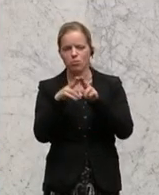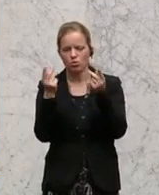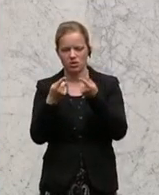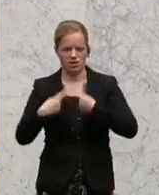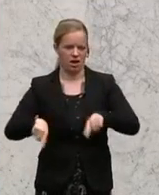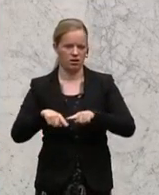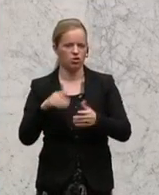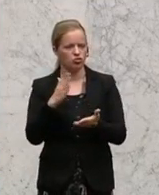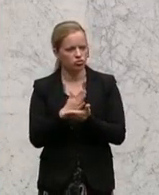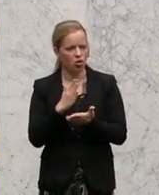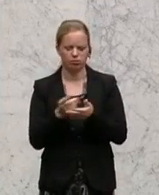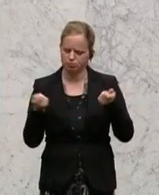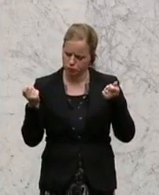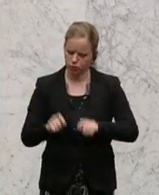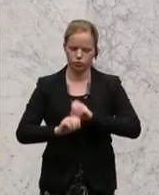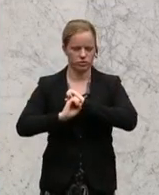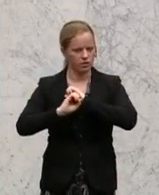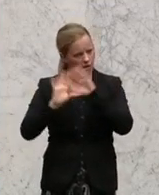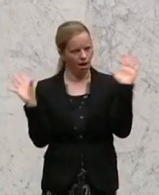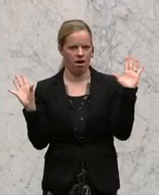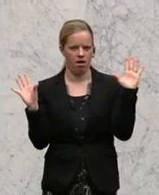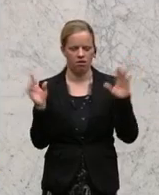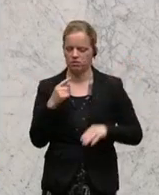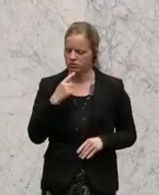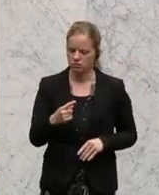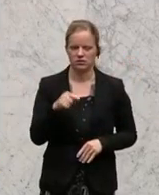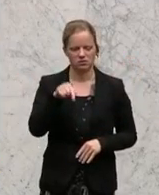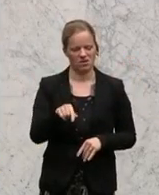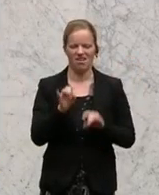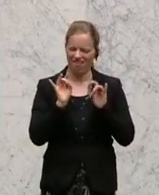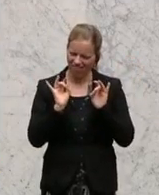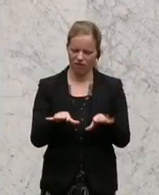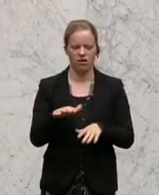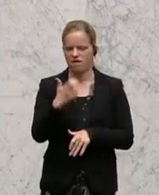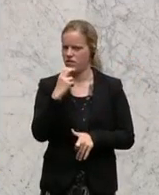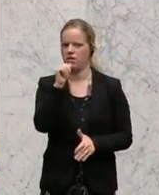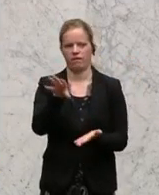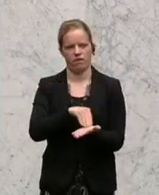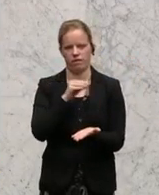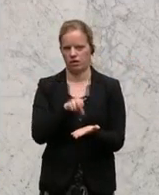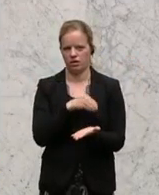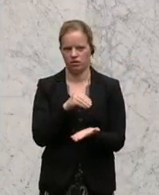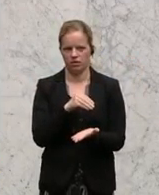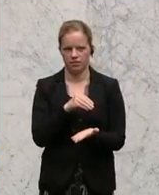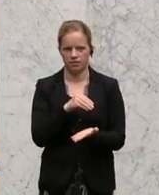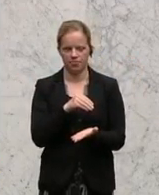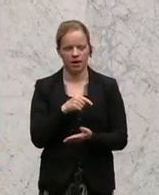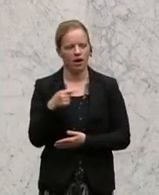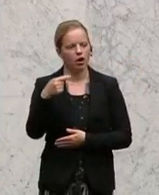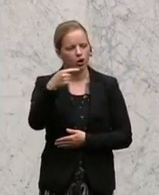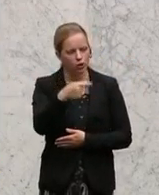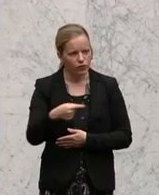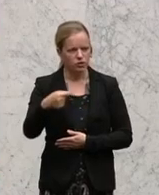die klare Entscheidungen beschlossen haben, dass sie dieses Gift nicht verwenden wollen, dass sie nicht wollen, dass Glyphosat weiter